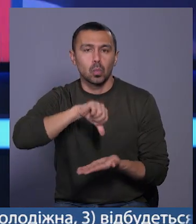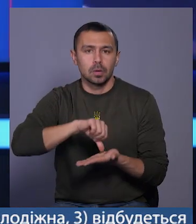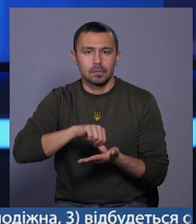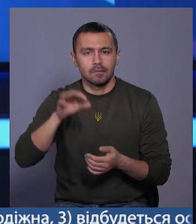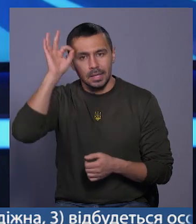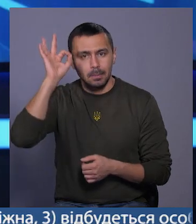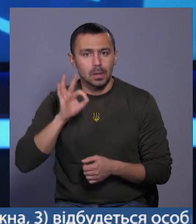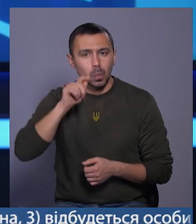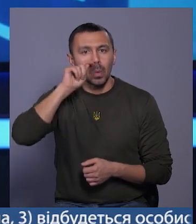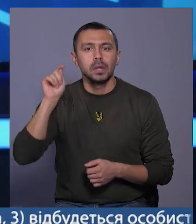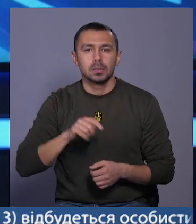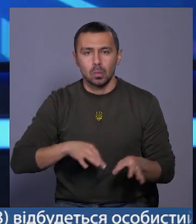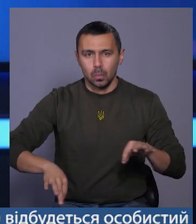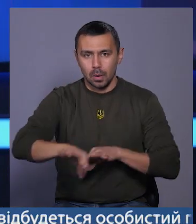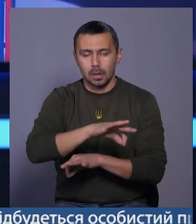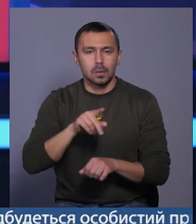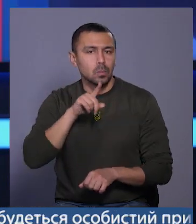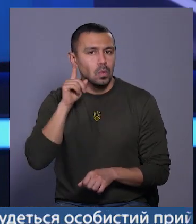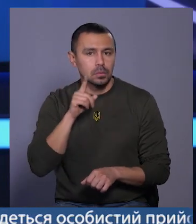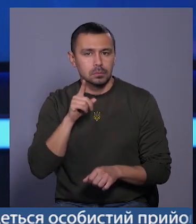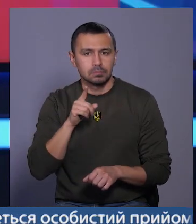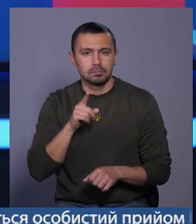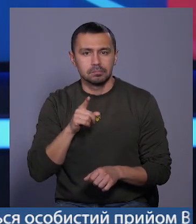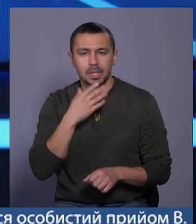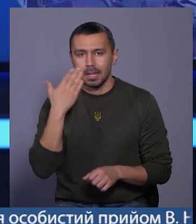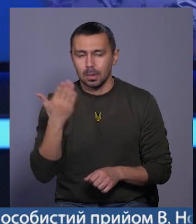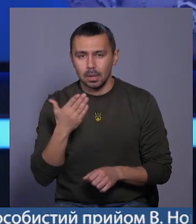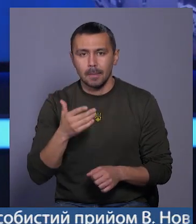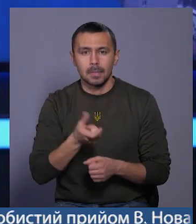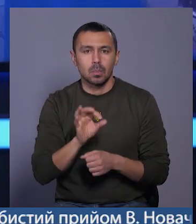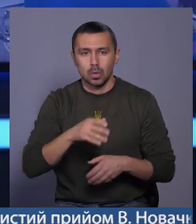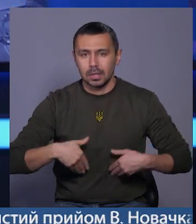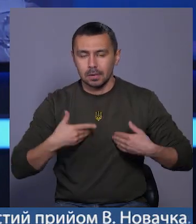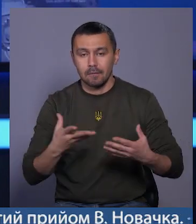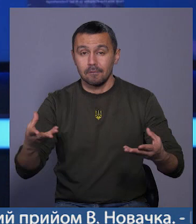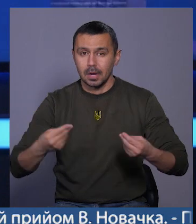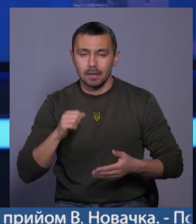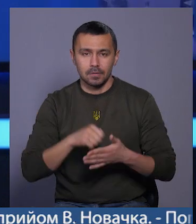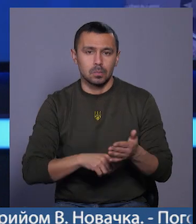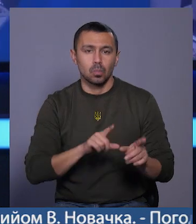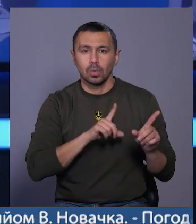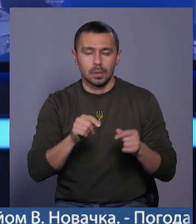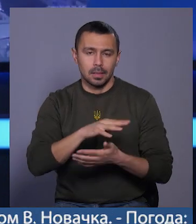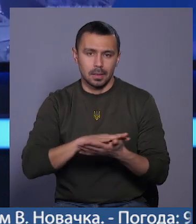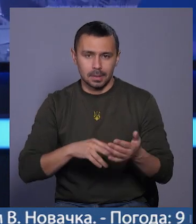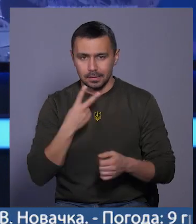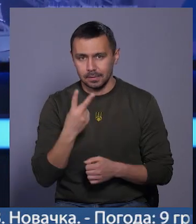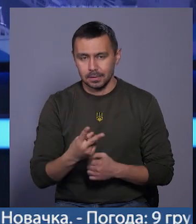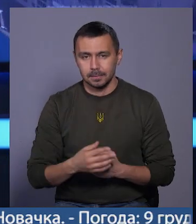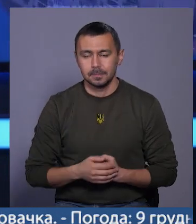у німецько-українському проєкті «Молодь дебатує». Більше про ініціативу та враження від поїздки далі у сюжеті.